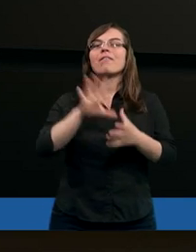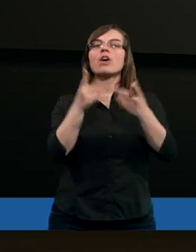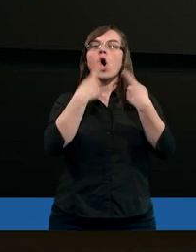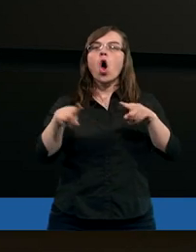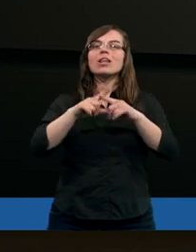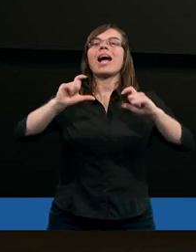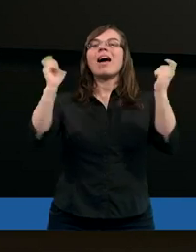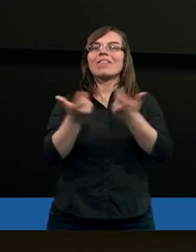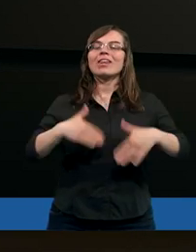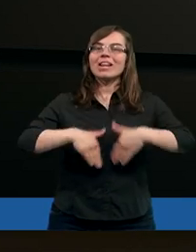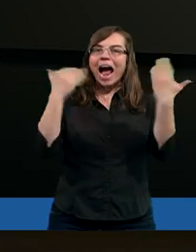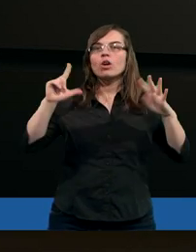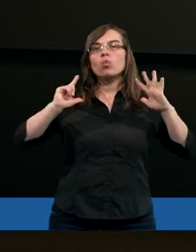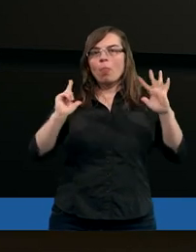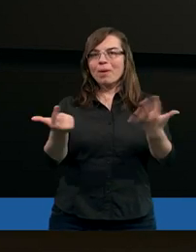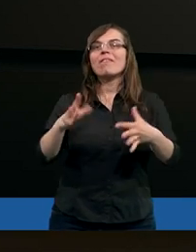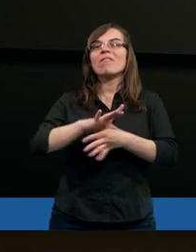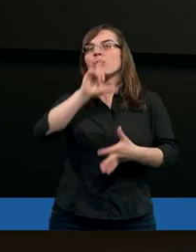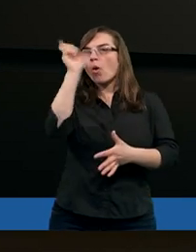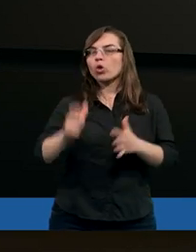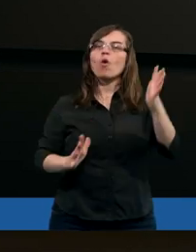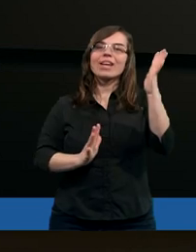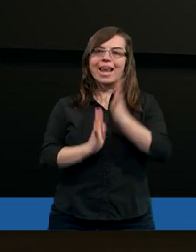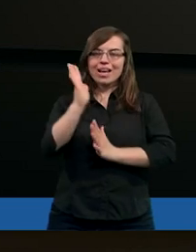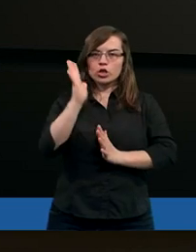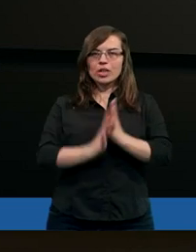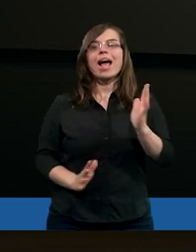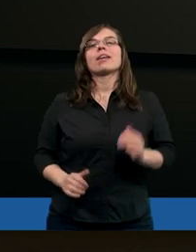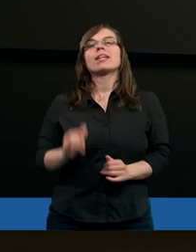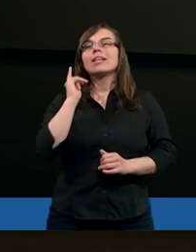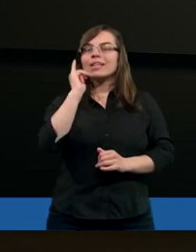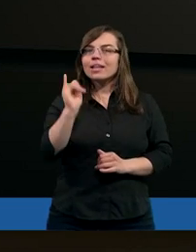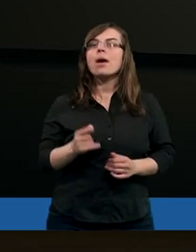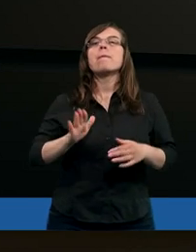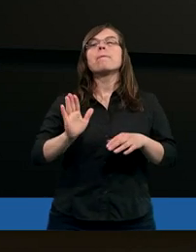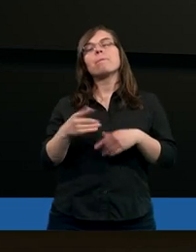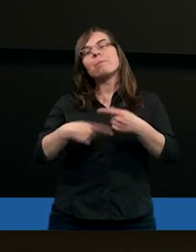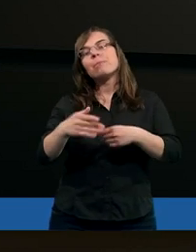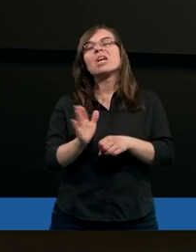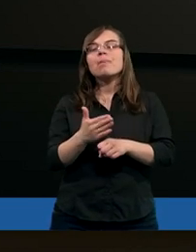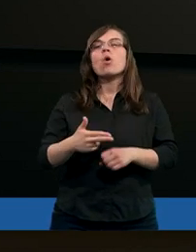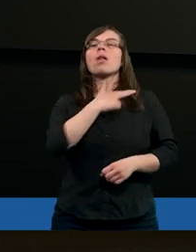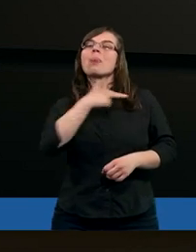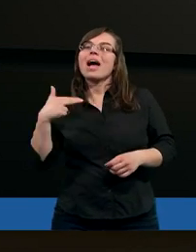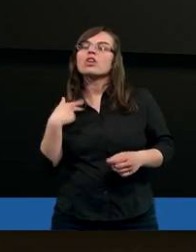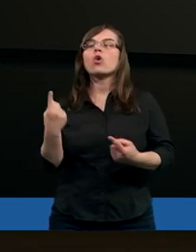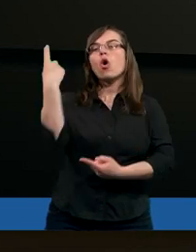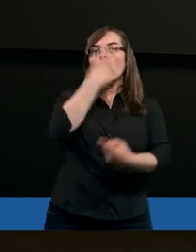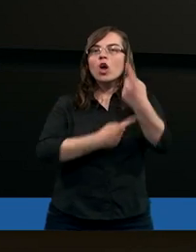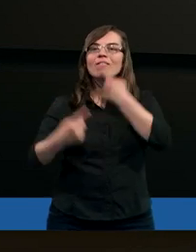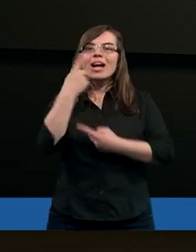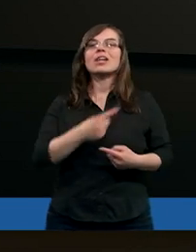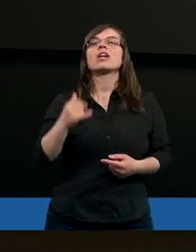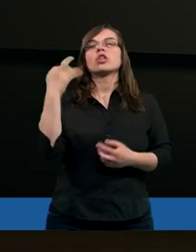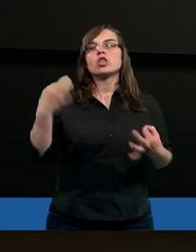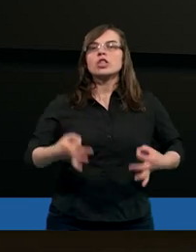Adwentystów dnia siódmego w Podkowie Lesznej i przedmiotem naszego rozważania dzisiaj